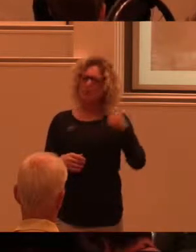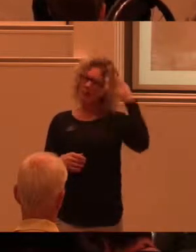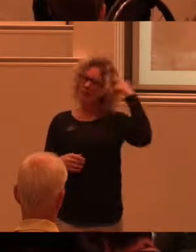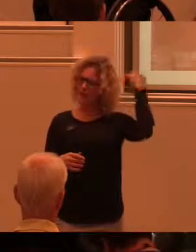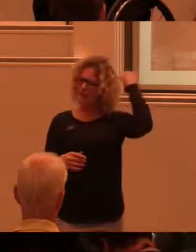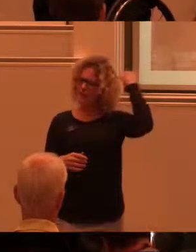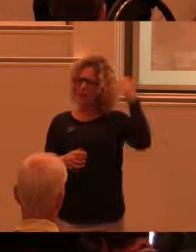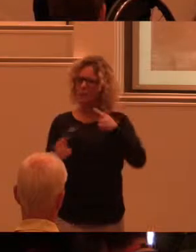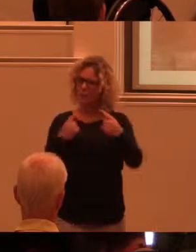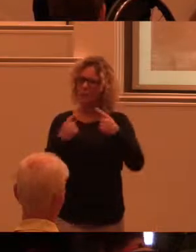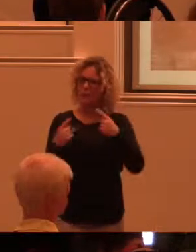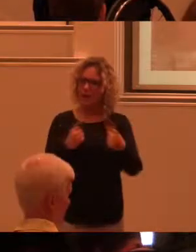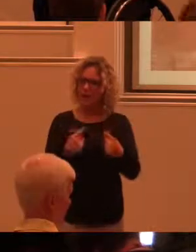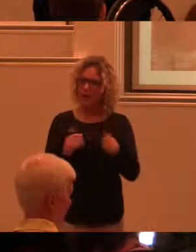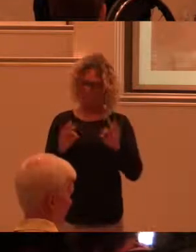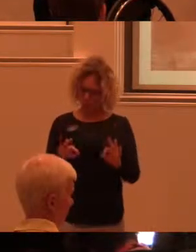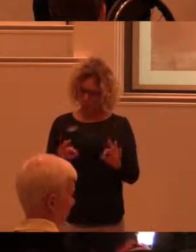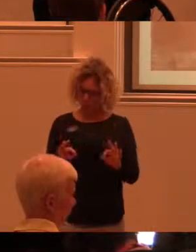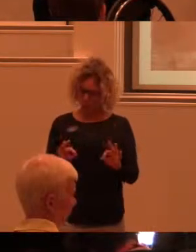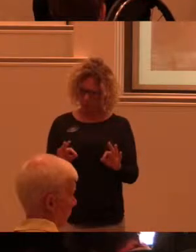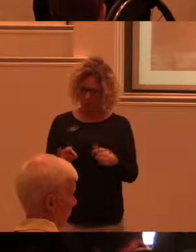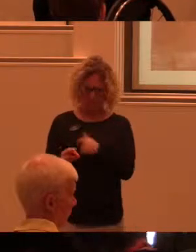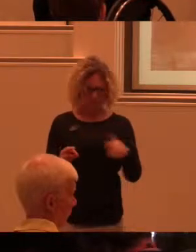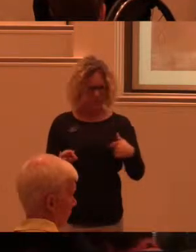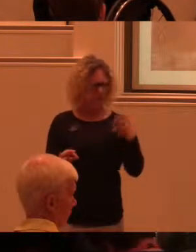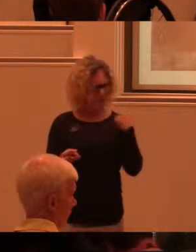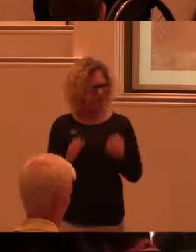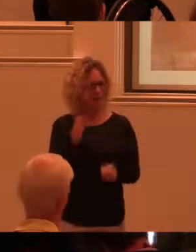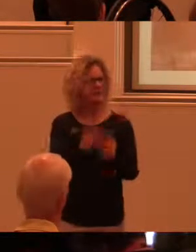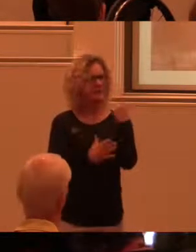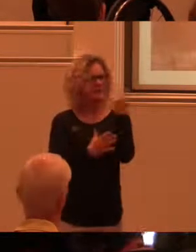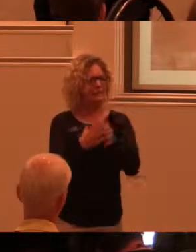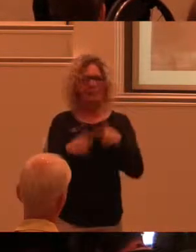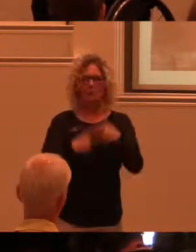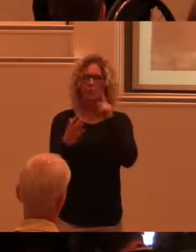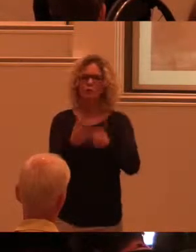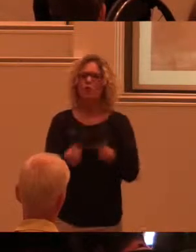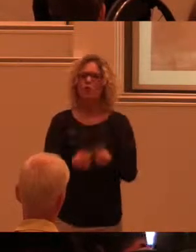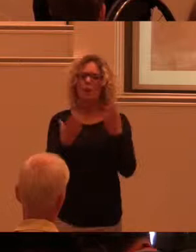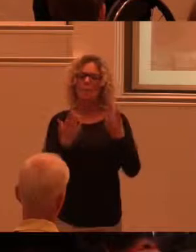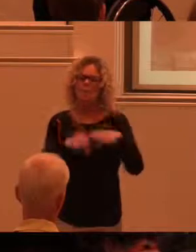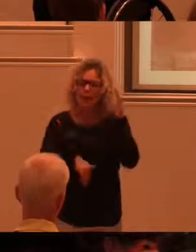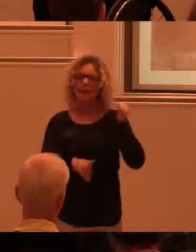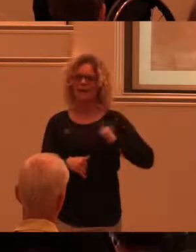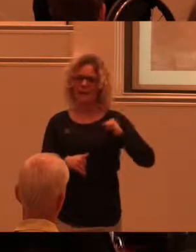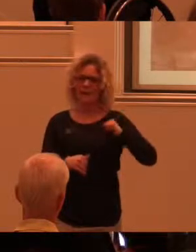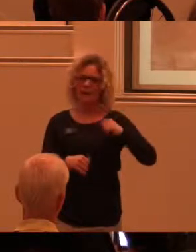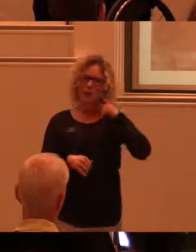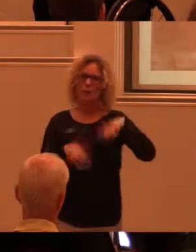lite bakgrund när man diskuterar. Hur kan vi då iscensätta designprocesser för att skapa ett tillgängligare kulturarv?